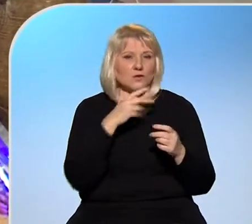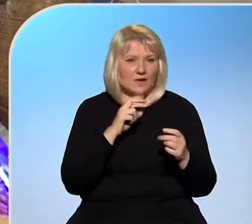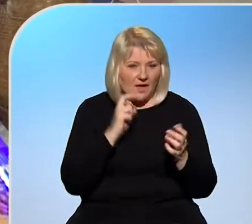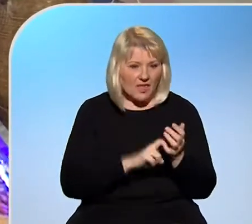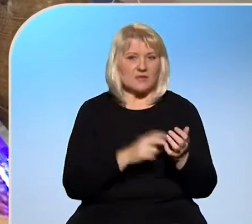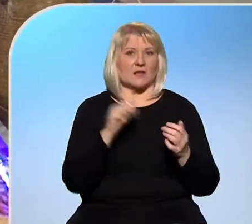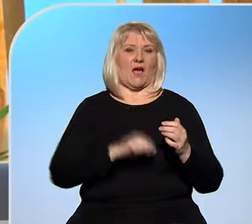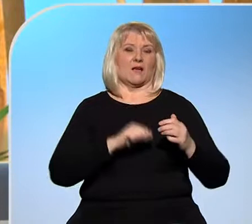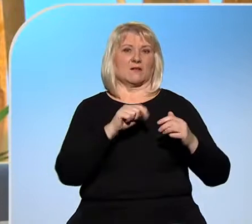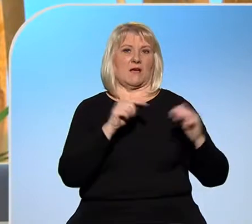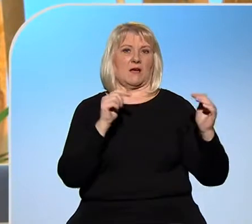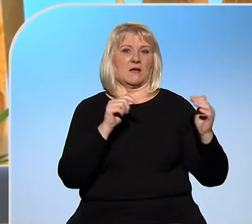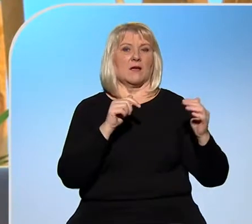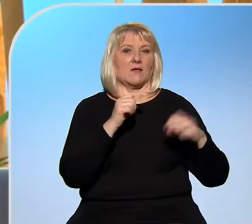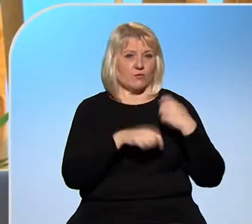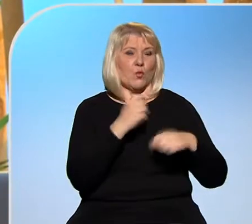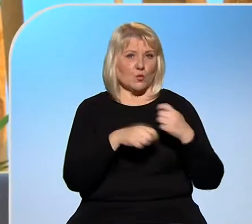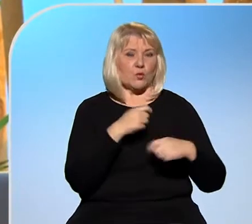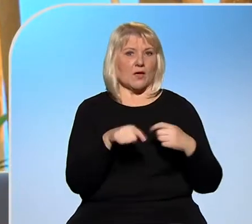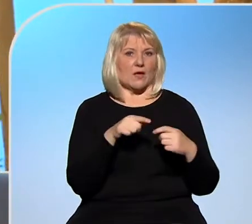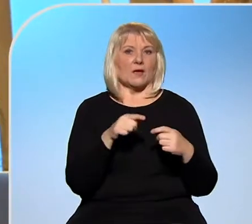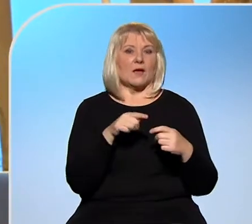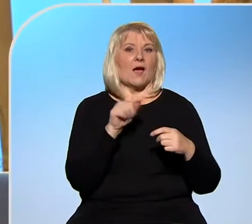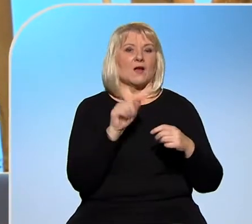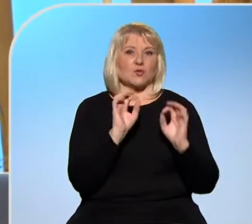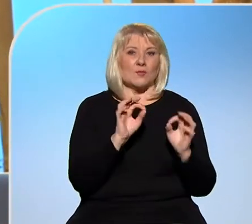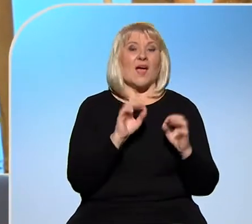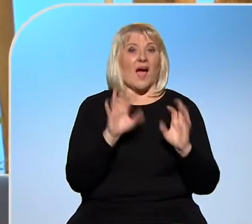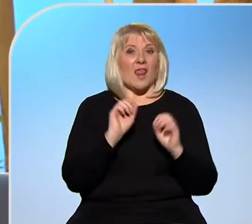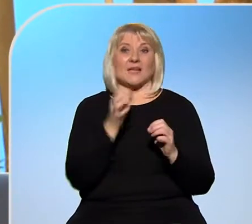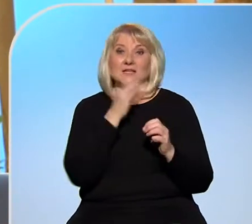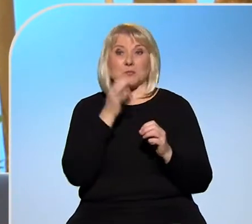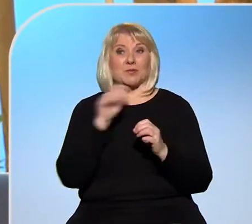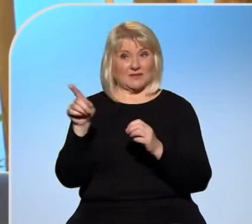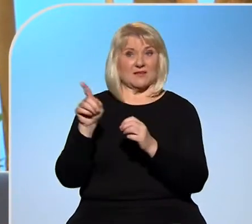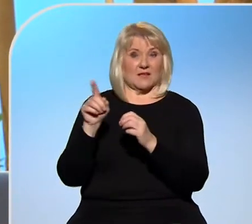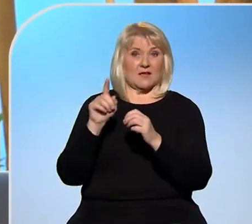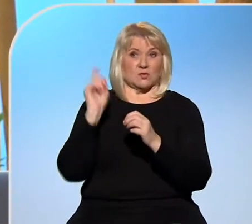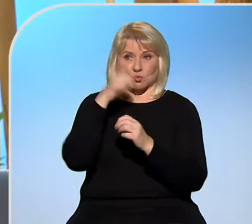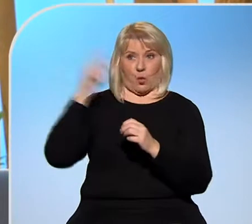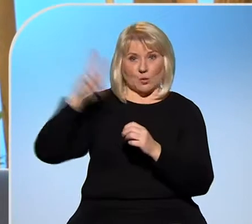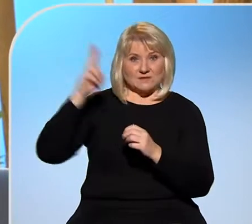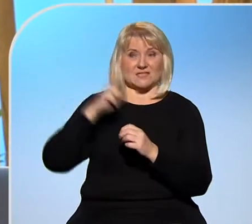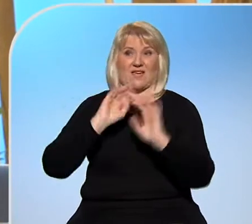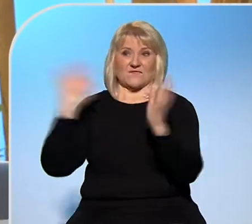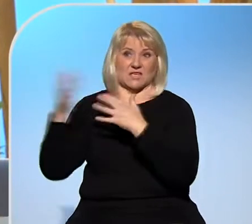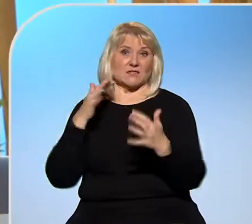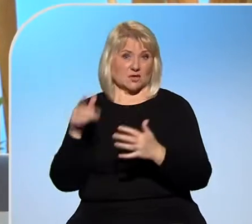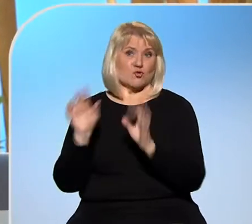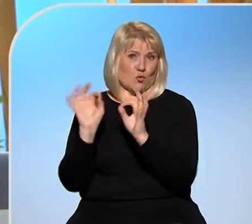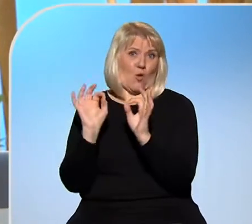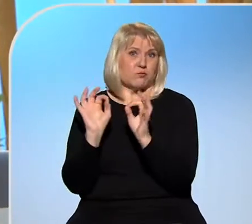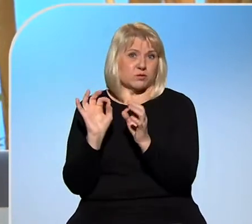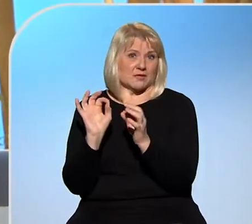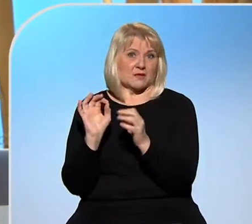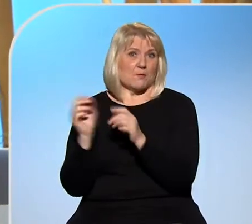nebo ono je to pořádku a funkční v případě, že vám svítí sluníčko a fouká vítr. A to tento rok moc nefungovalo. Takže nás